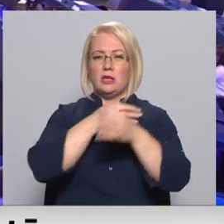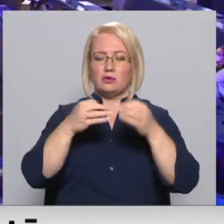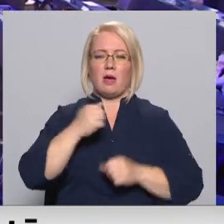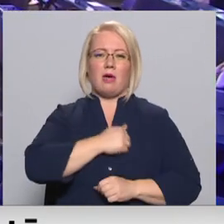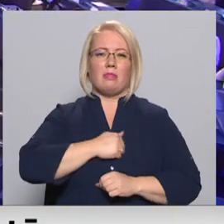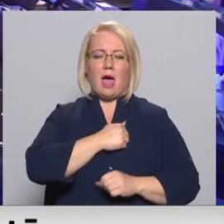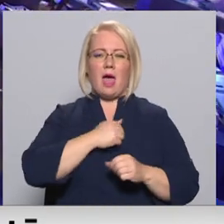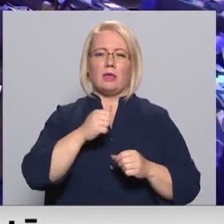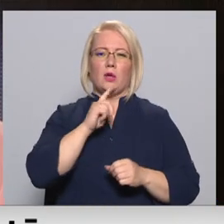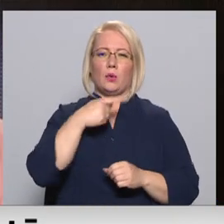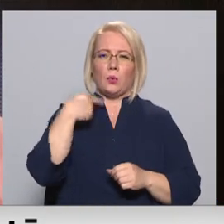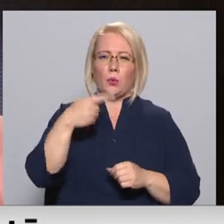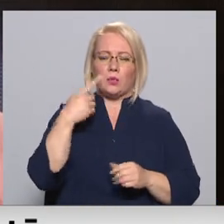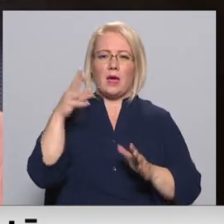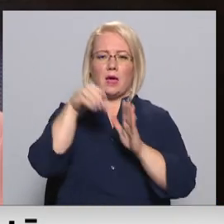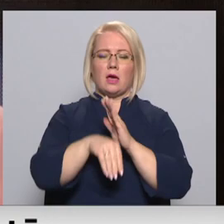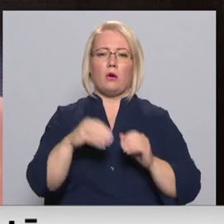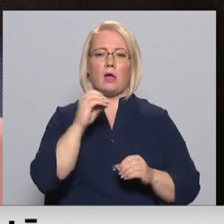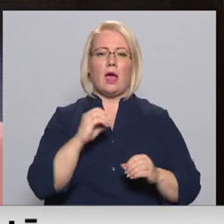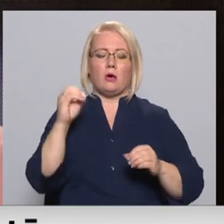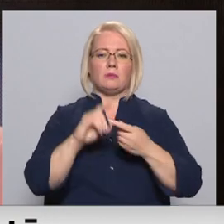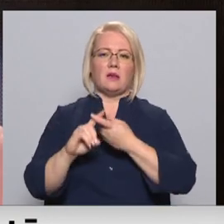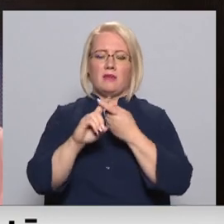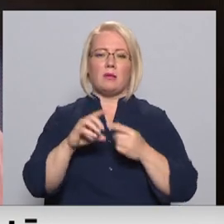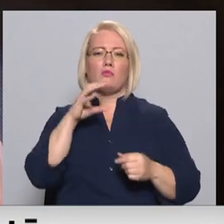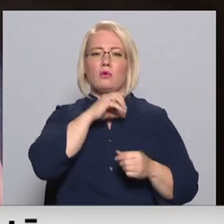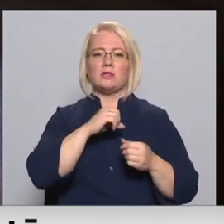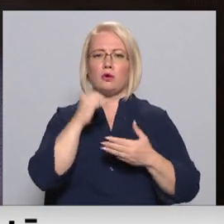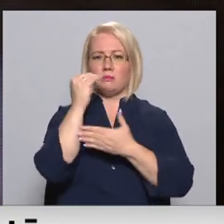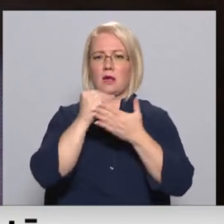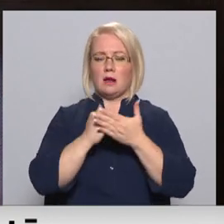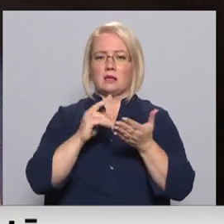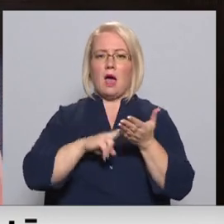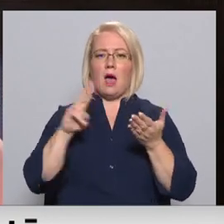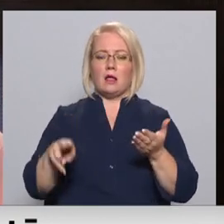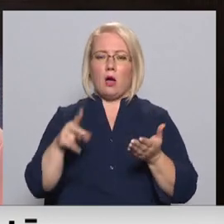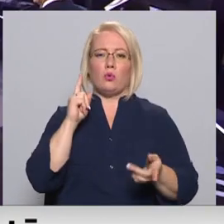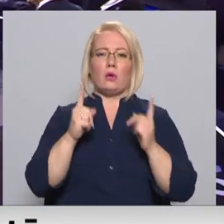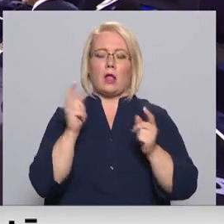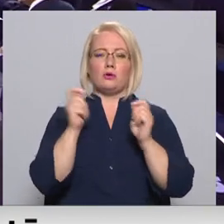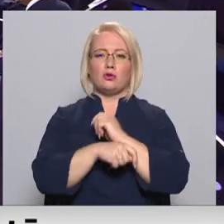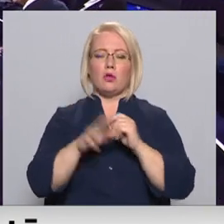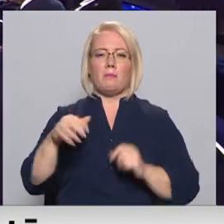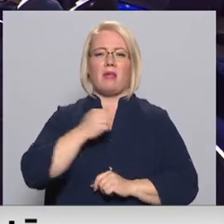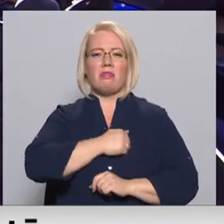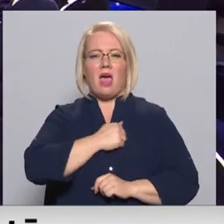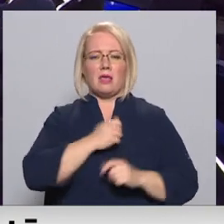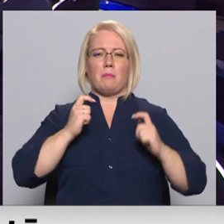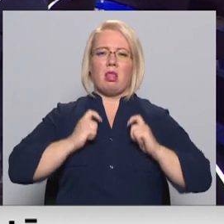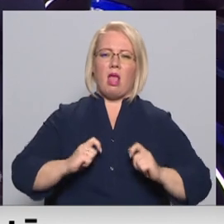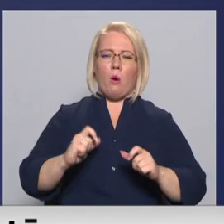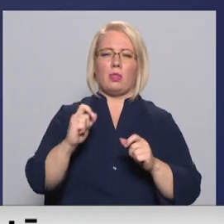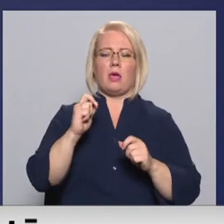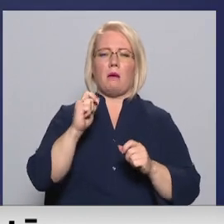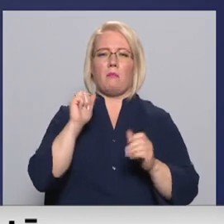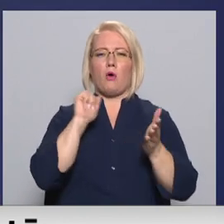runa tāpat kā naidu noziegumu jāiet, ka Eiropas Savienības pieņem to noziegumu sarakstā. Tas ļaut noteikti pavisam reāli sodu par naidīgam ļaunajam komentāriem internetā.